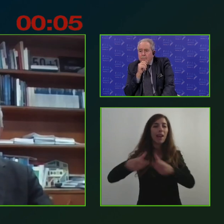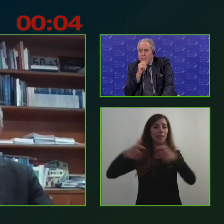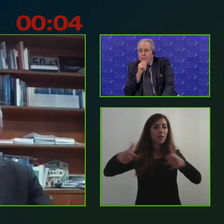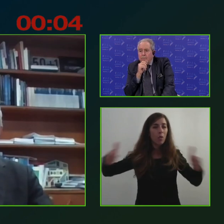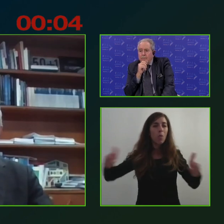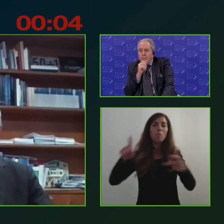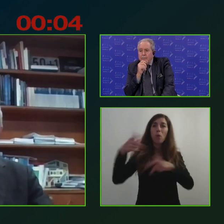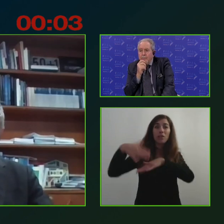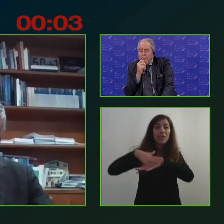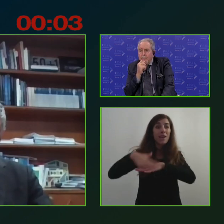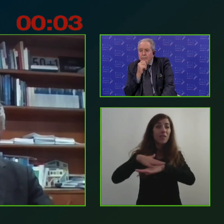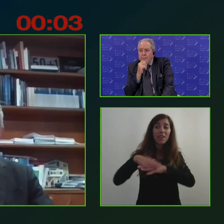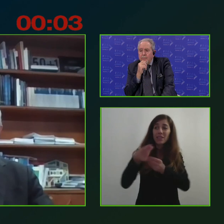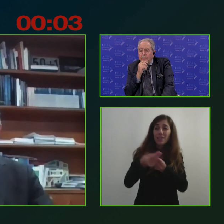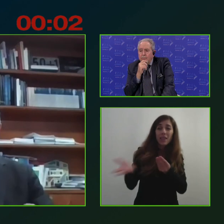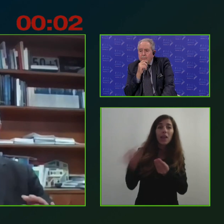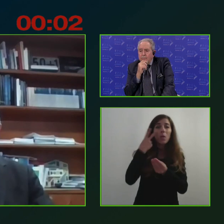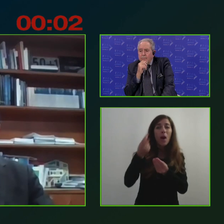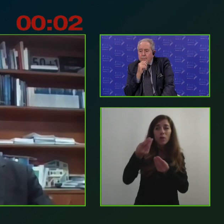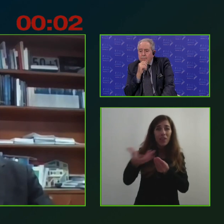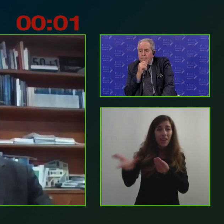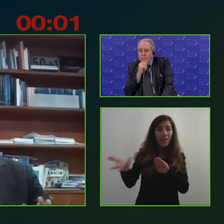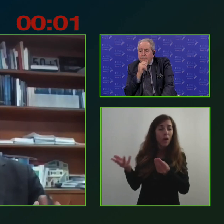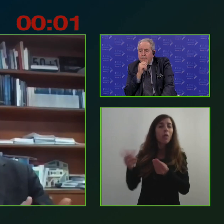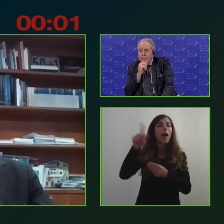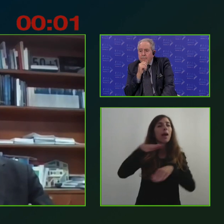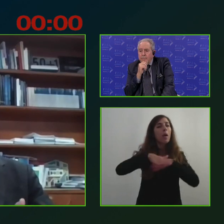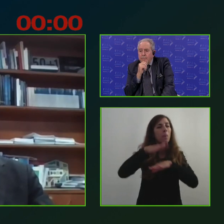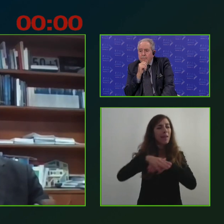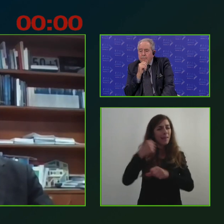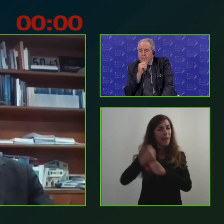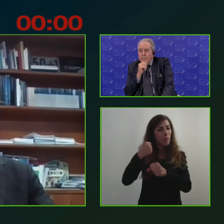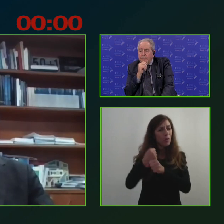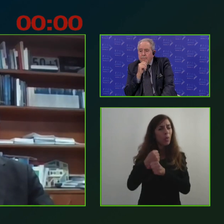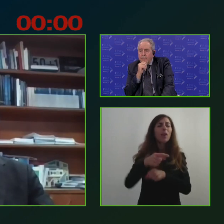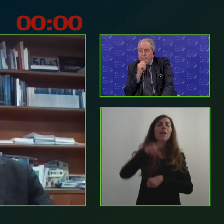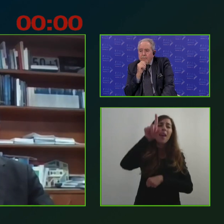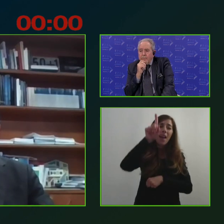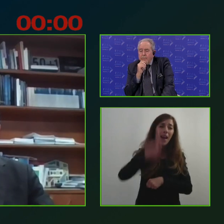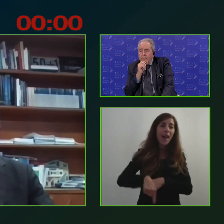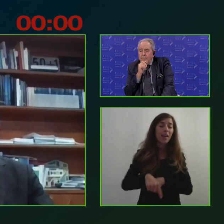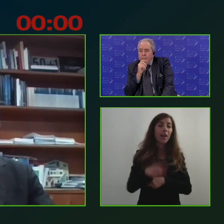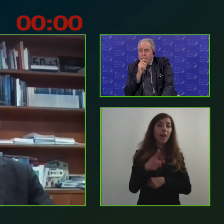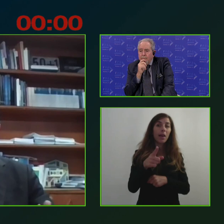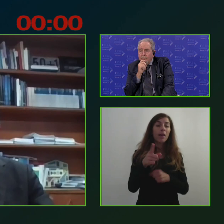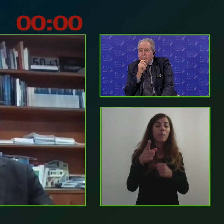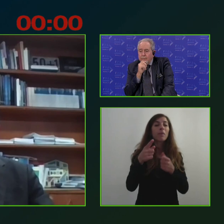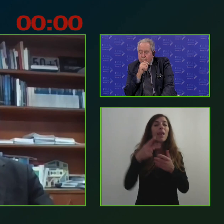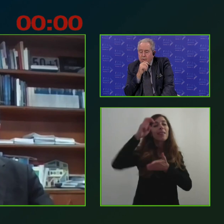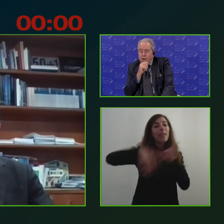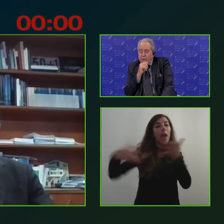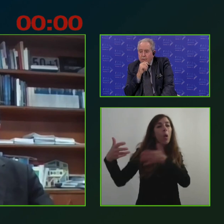servizi che si erogano sul territorio alle competenze dei lavoratori voglio dire anche alla decontribuzione che